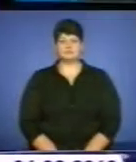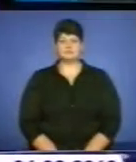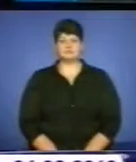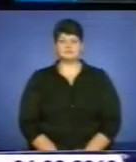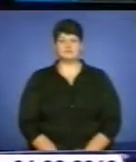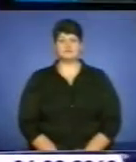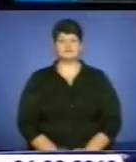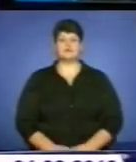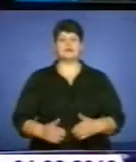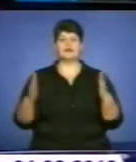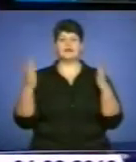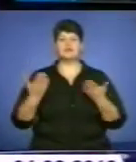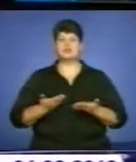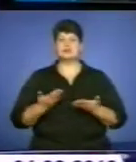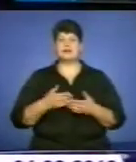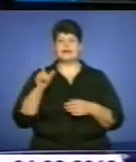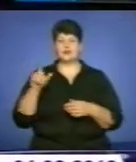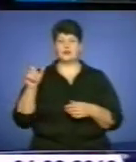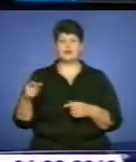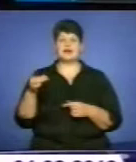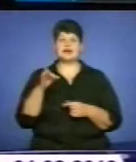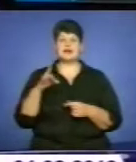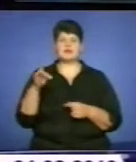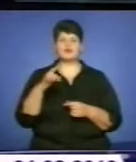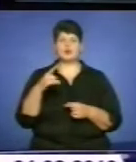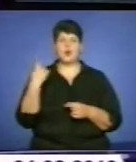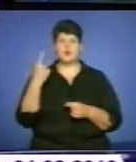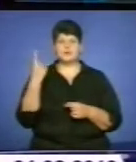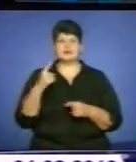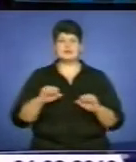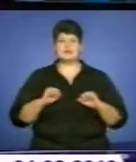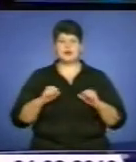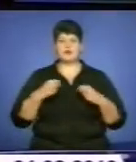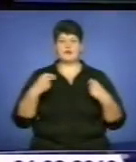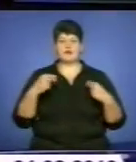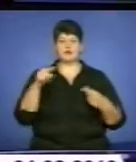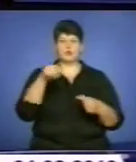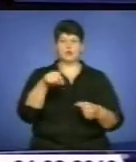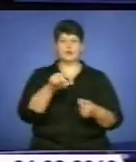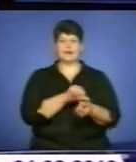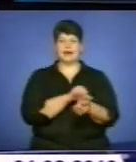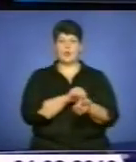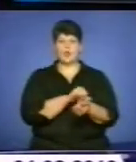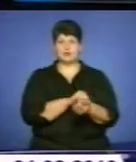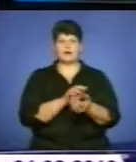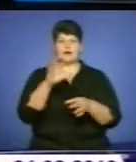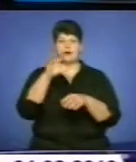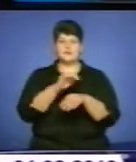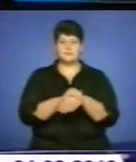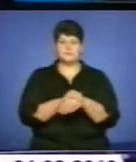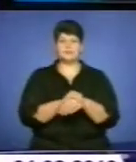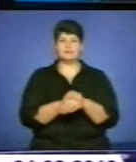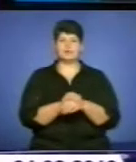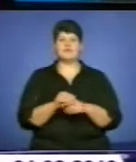Жительку Рівненської області, яка на Тернопільщині намагалася продавати наркотики, зловили на гарячому. Правоохоронці